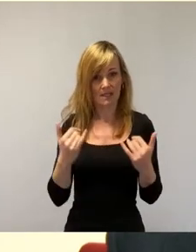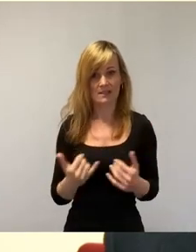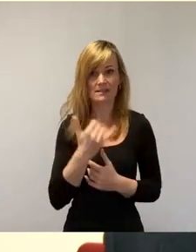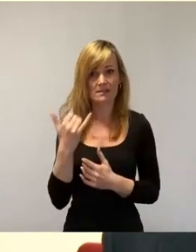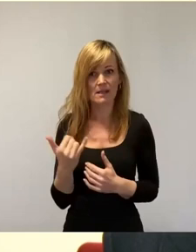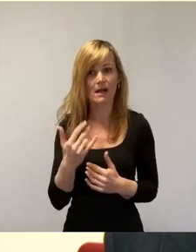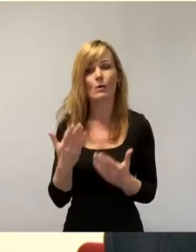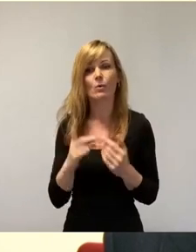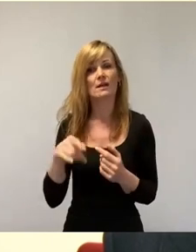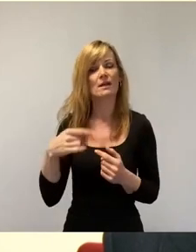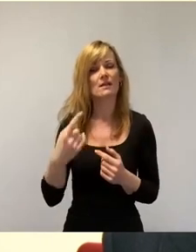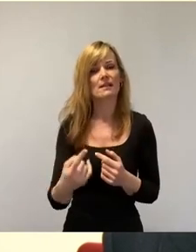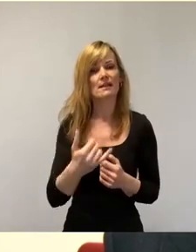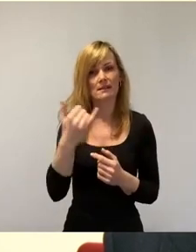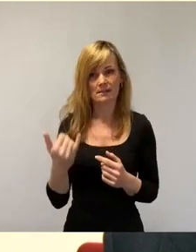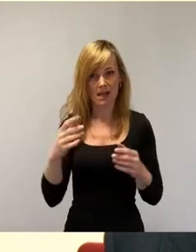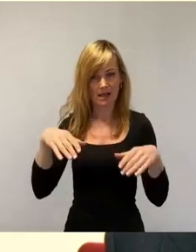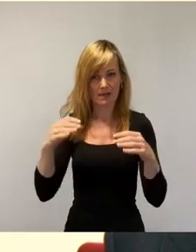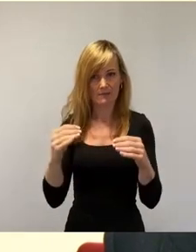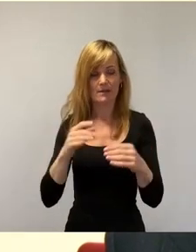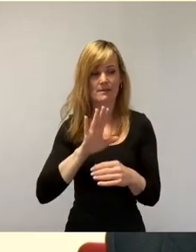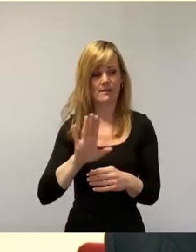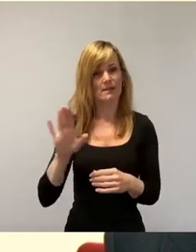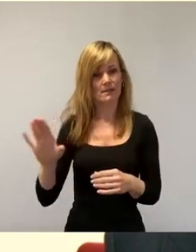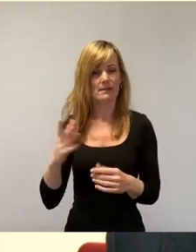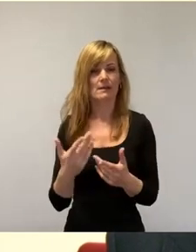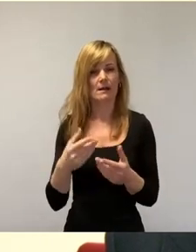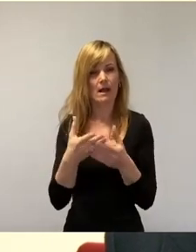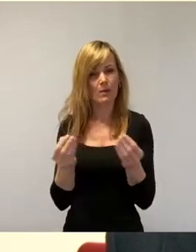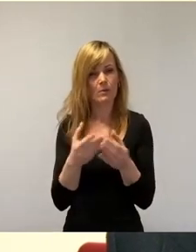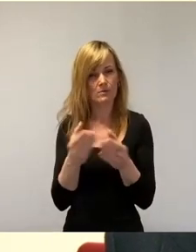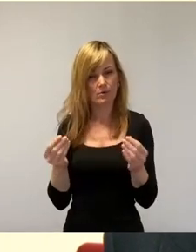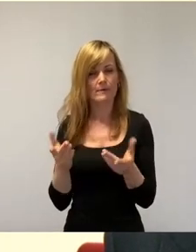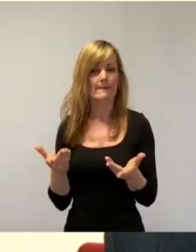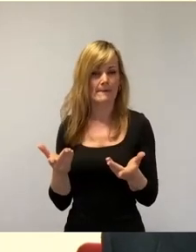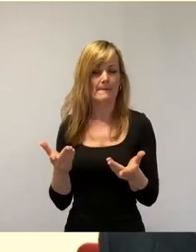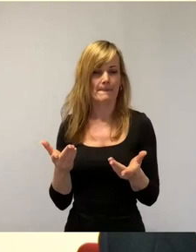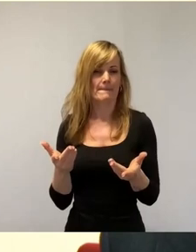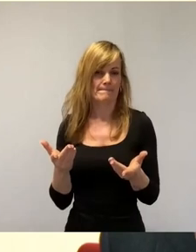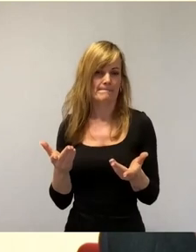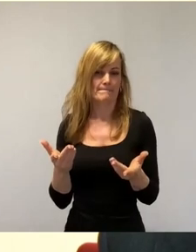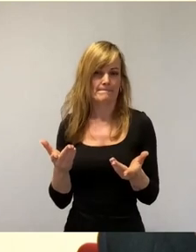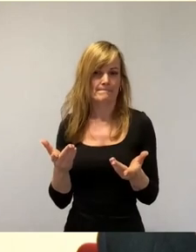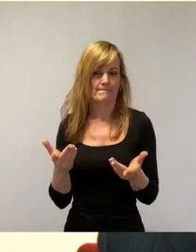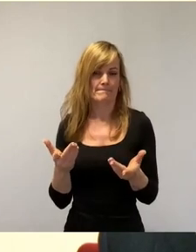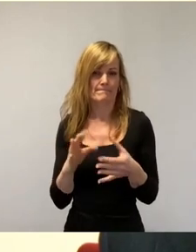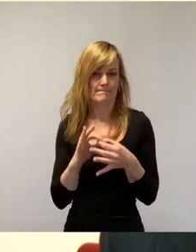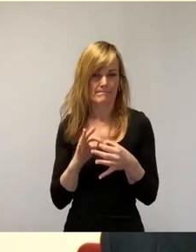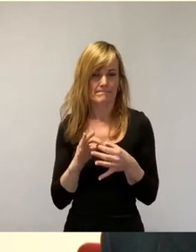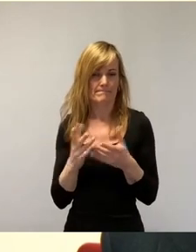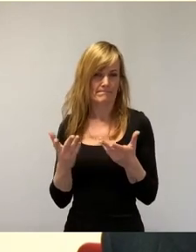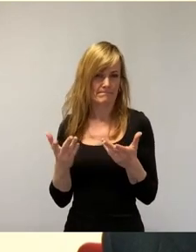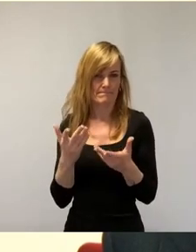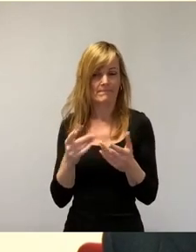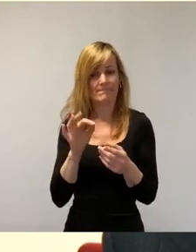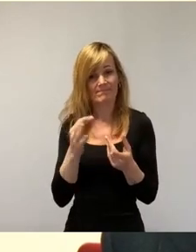Anfang nächsten Jahres quasi ihre lokale Lösung überführen müssen in eine einheitliche Lösung. Wir